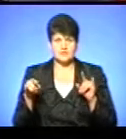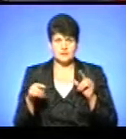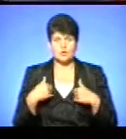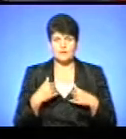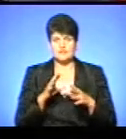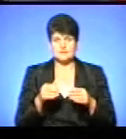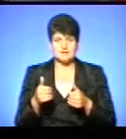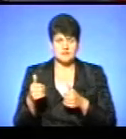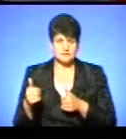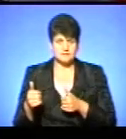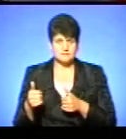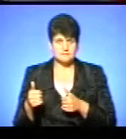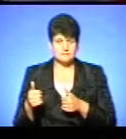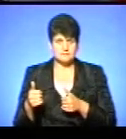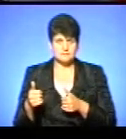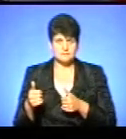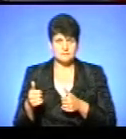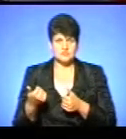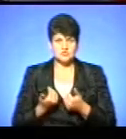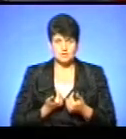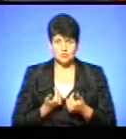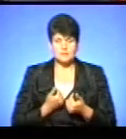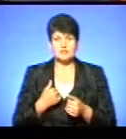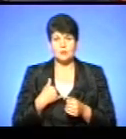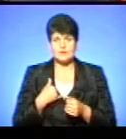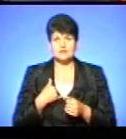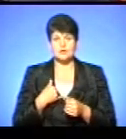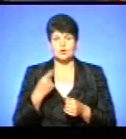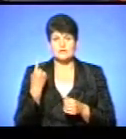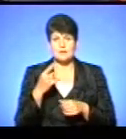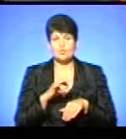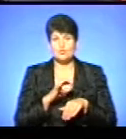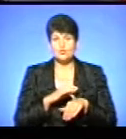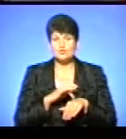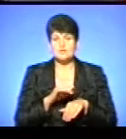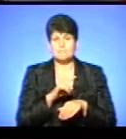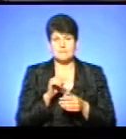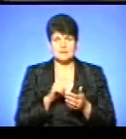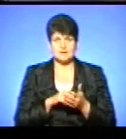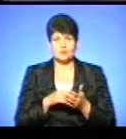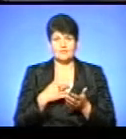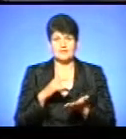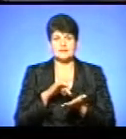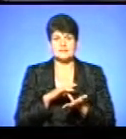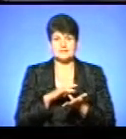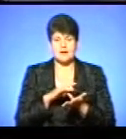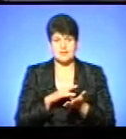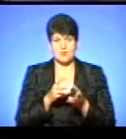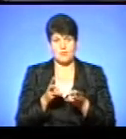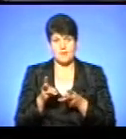добре, з цитом, але в мене таке одне болюче питання. У мене сентролізоване опалення.